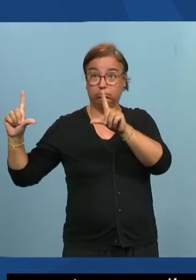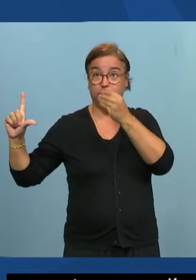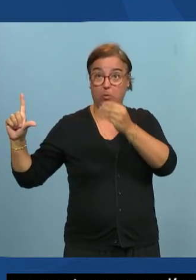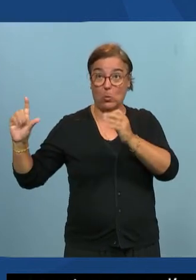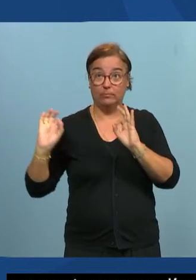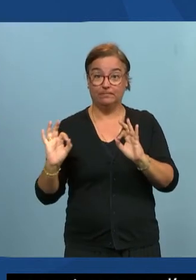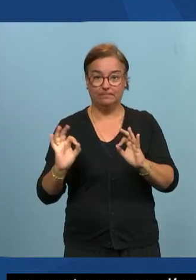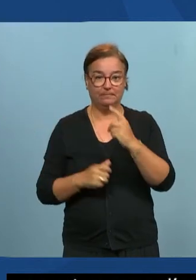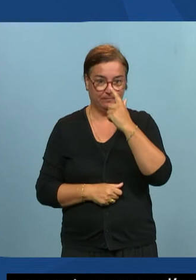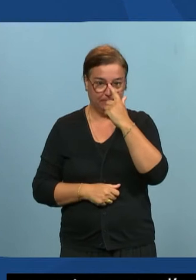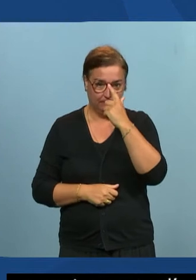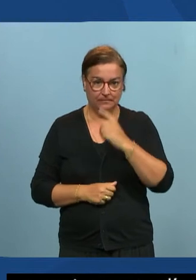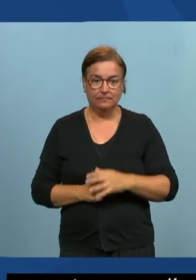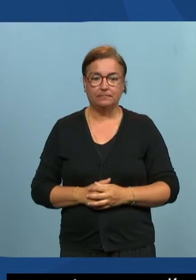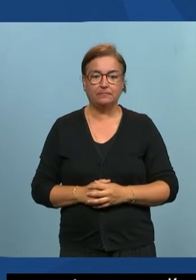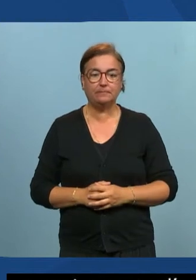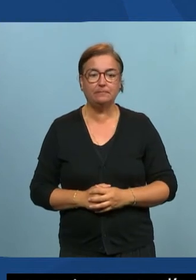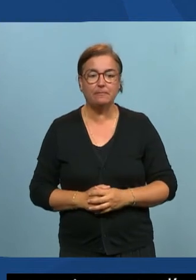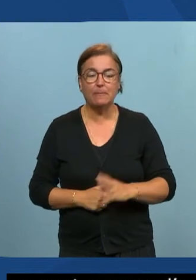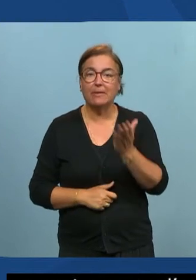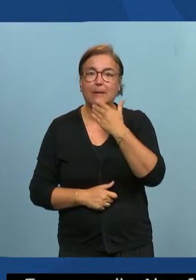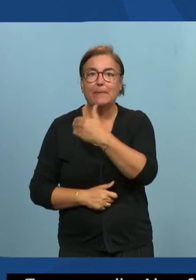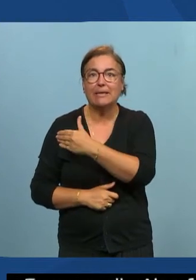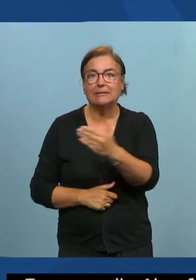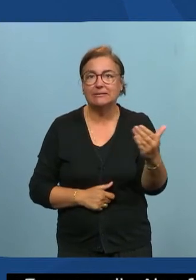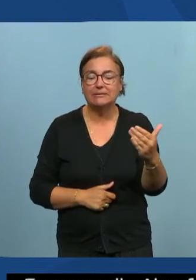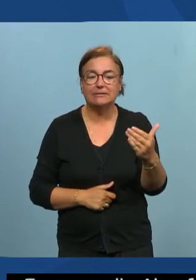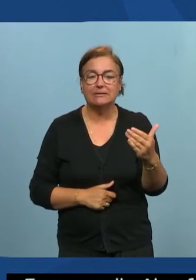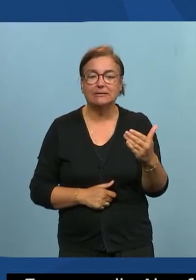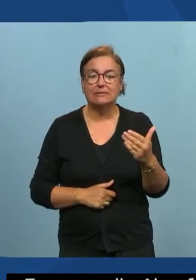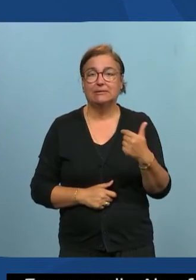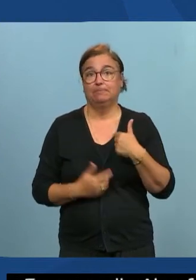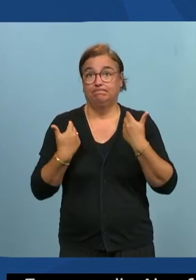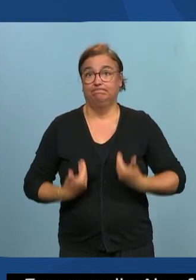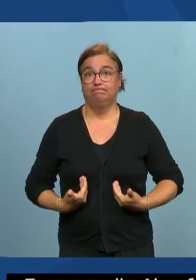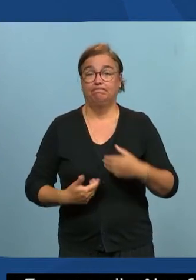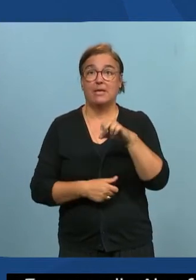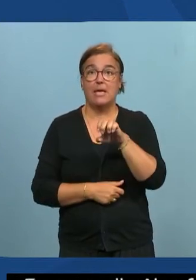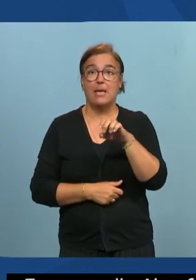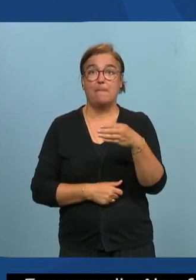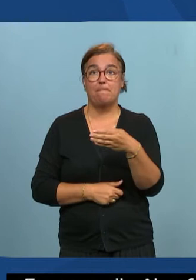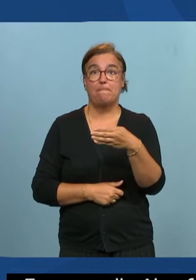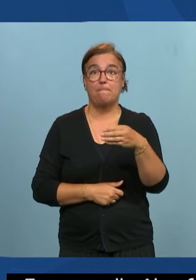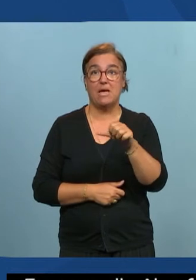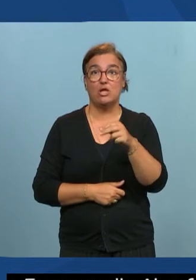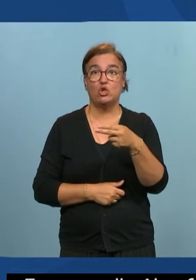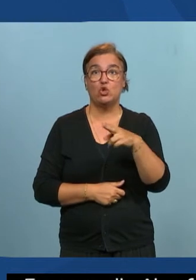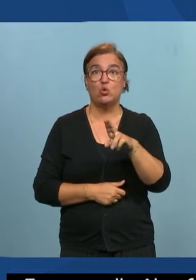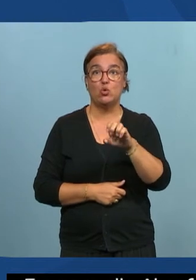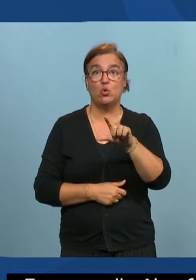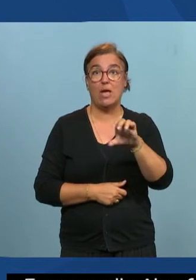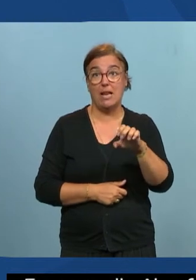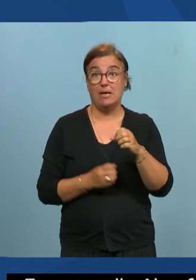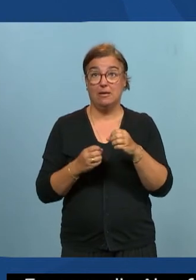bon super Merci je m'appelle Emmanuel je suis développeuse